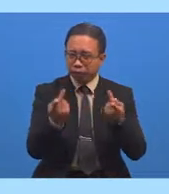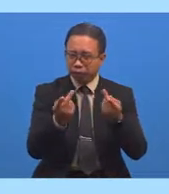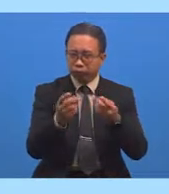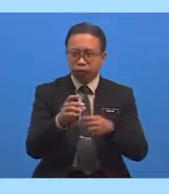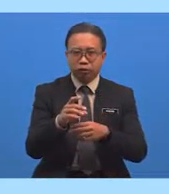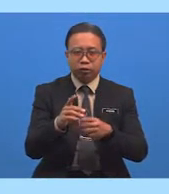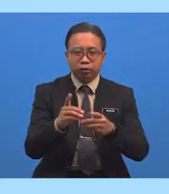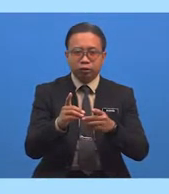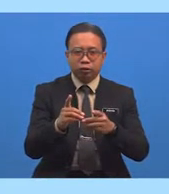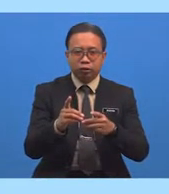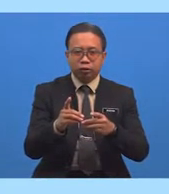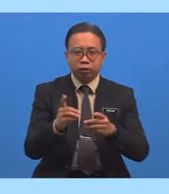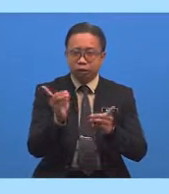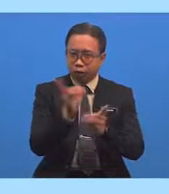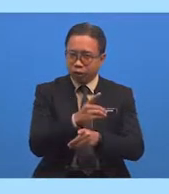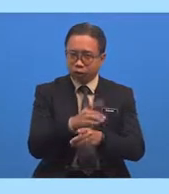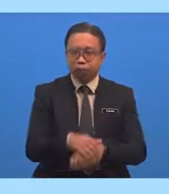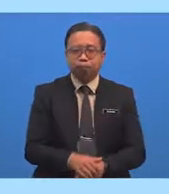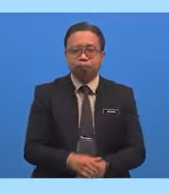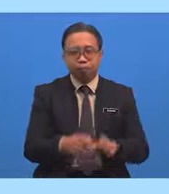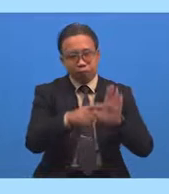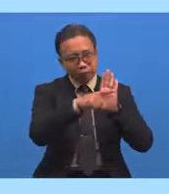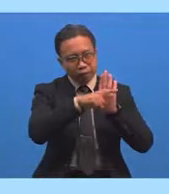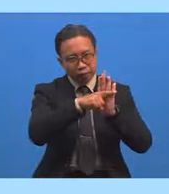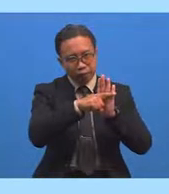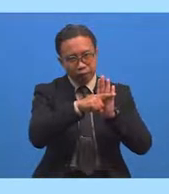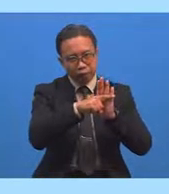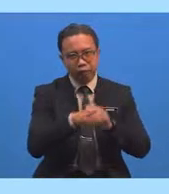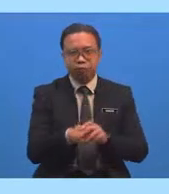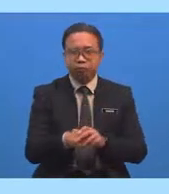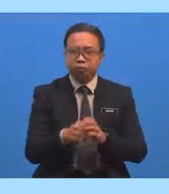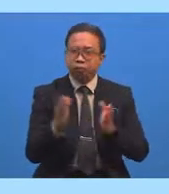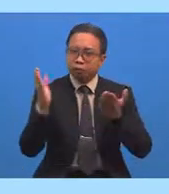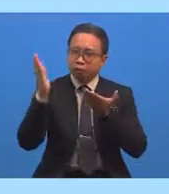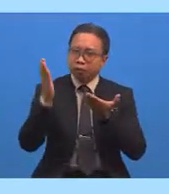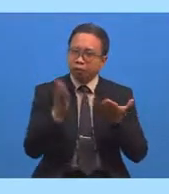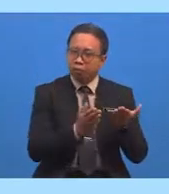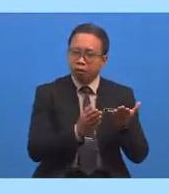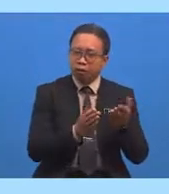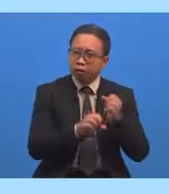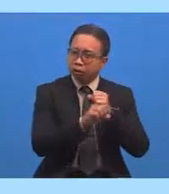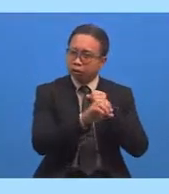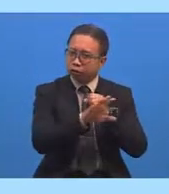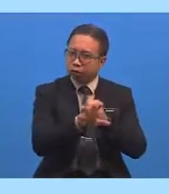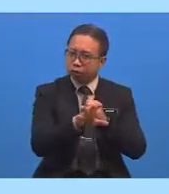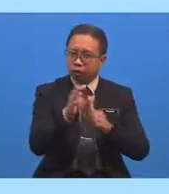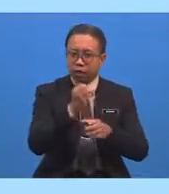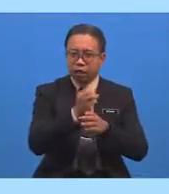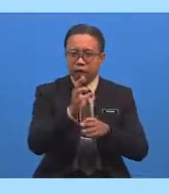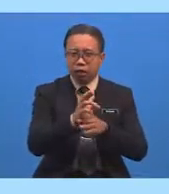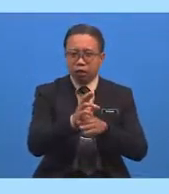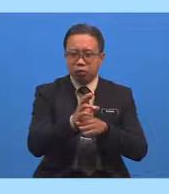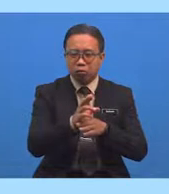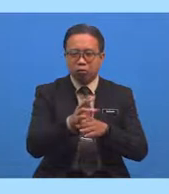Negatif Sesuatu yang cenderung Membawa Kesan Atau pengaruh Yang